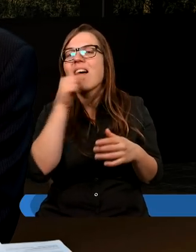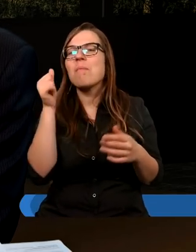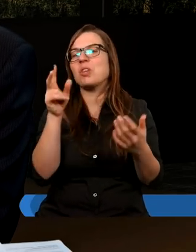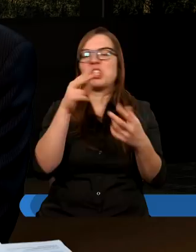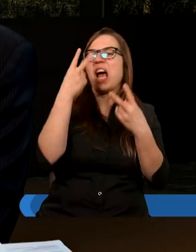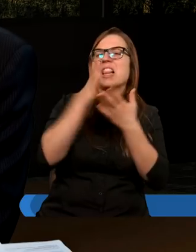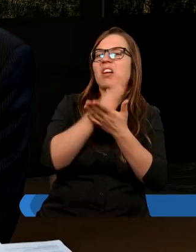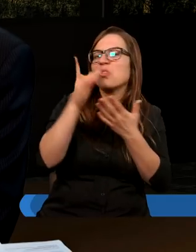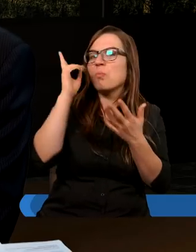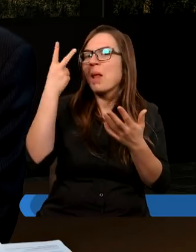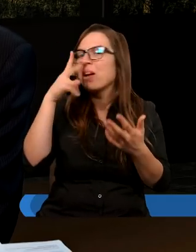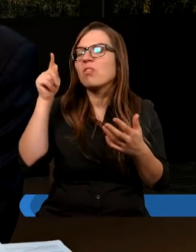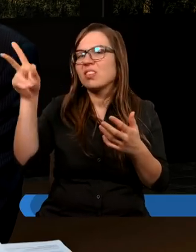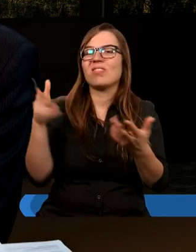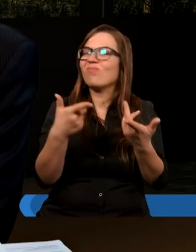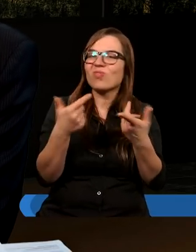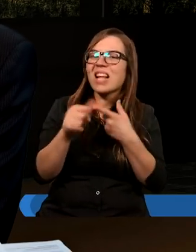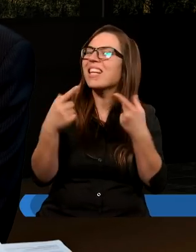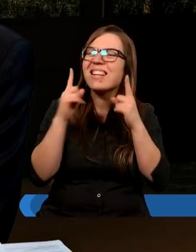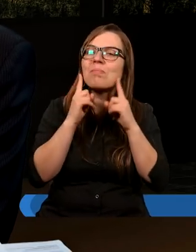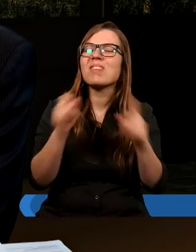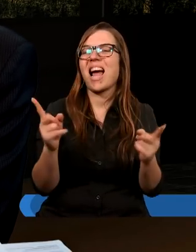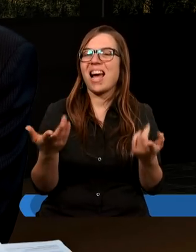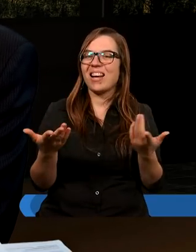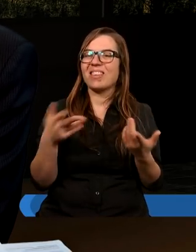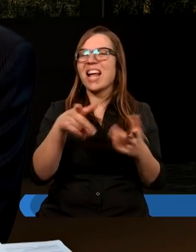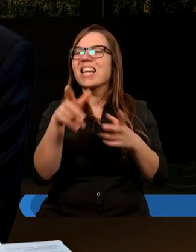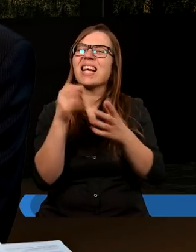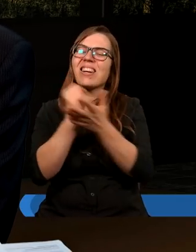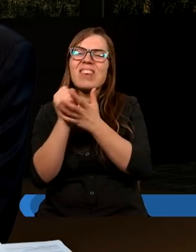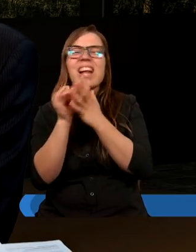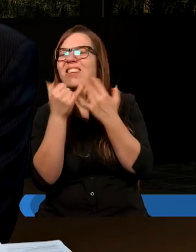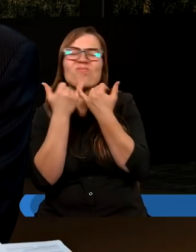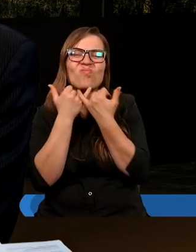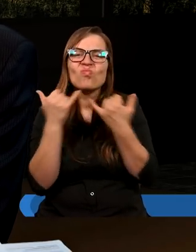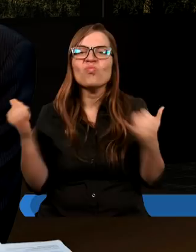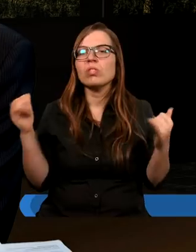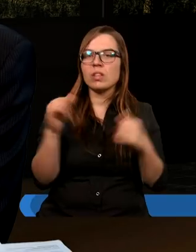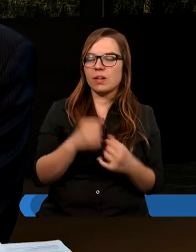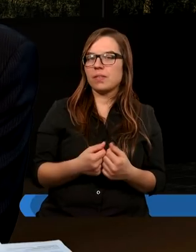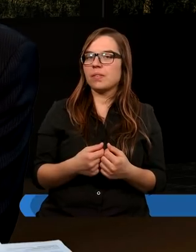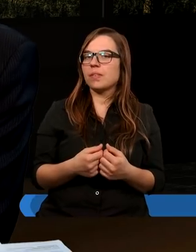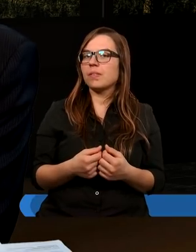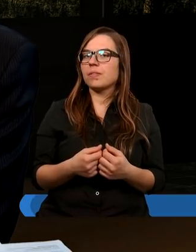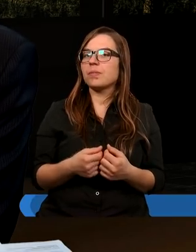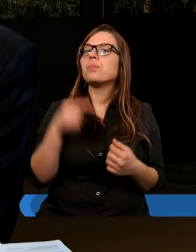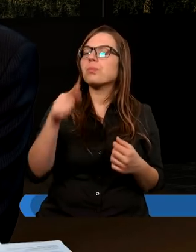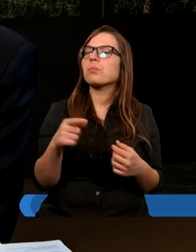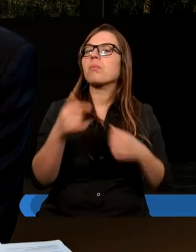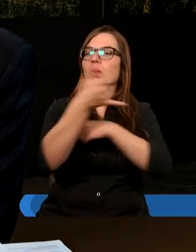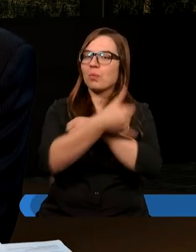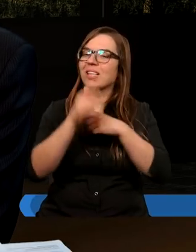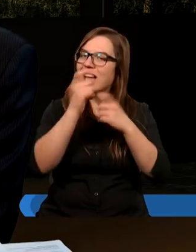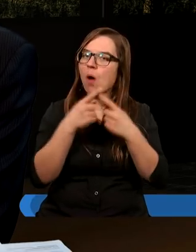będą widzieć, tylko niektórzy i tak dalej. Tych koncepcji jest wiele, ale podkreślam to z całą